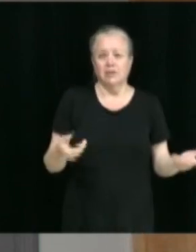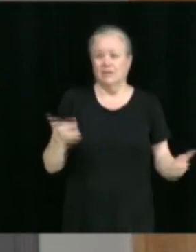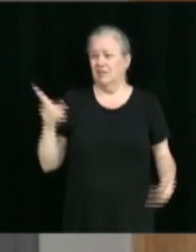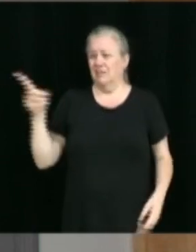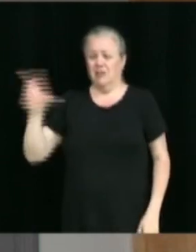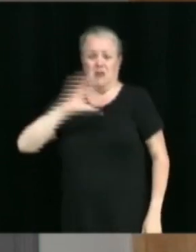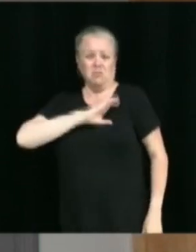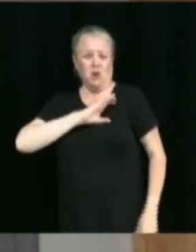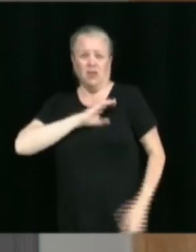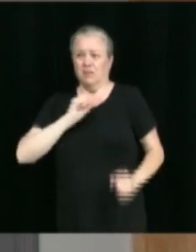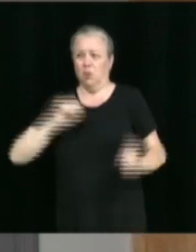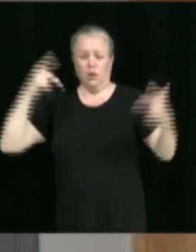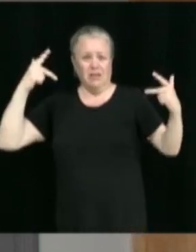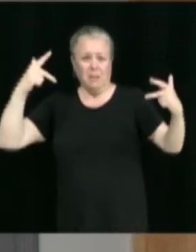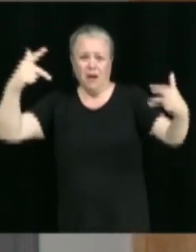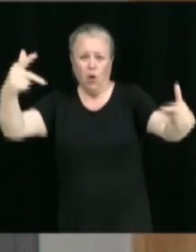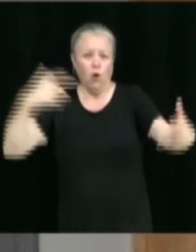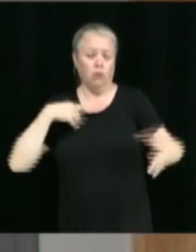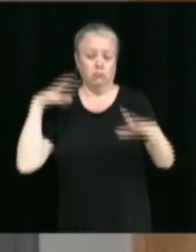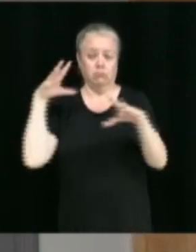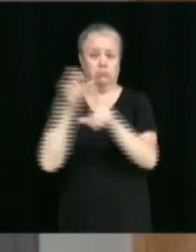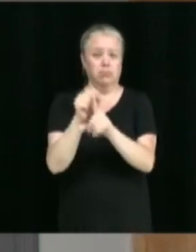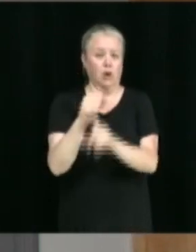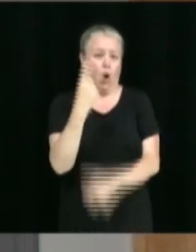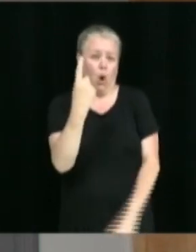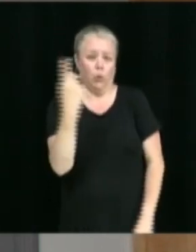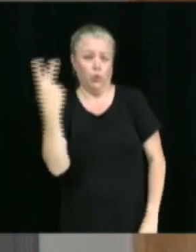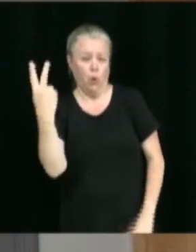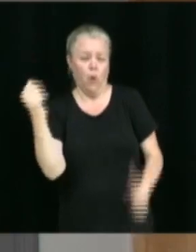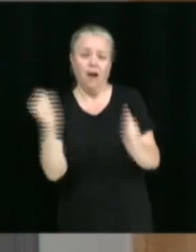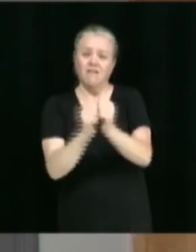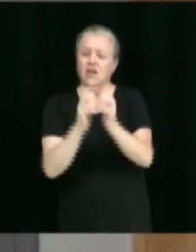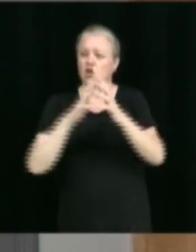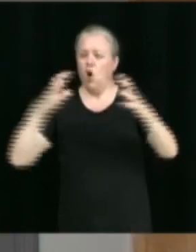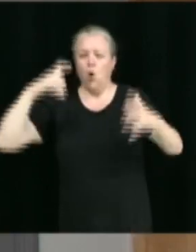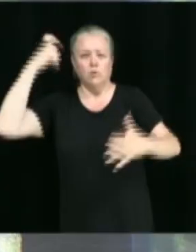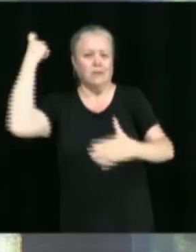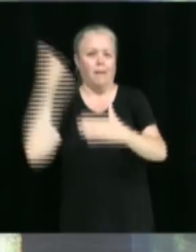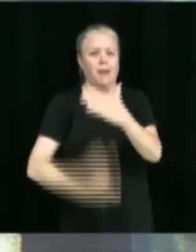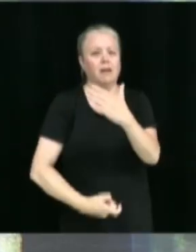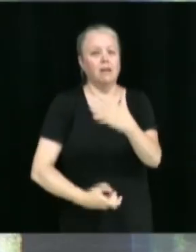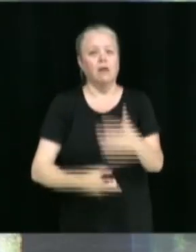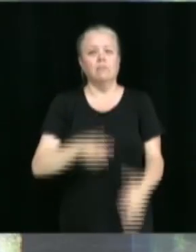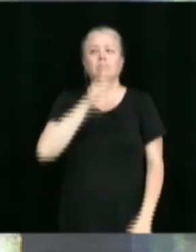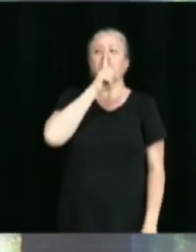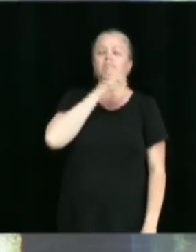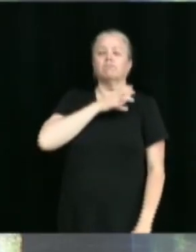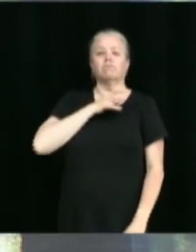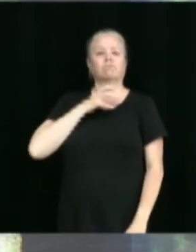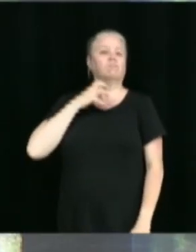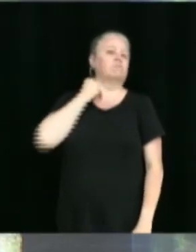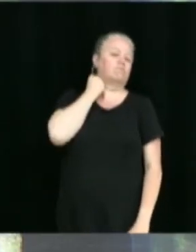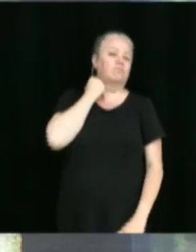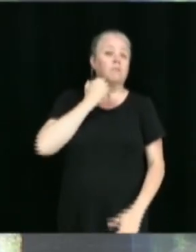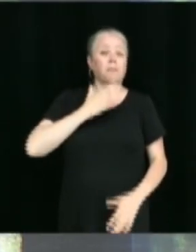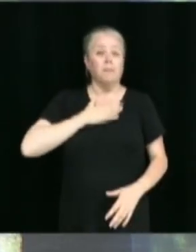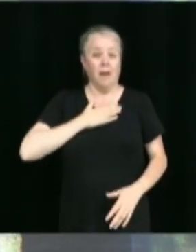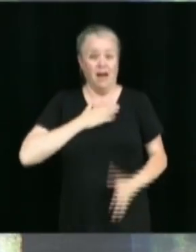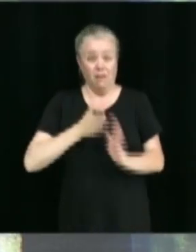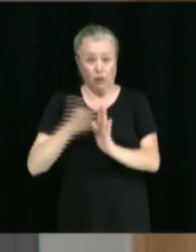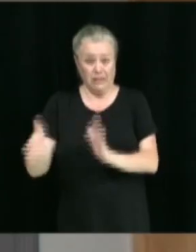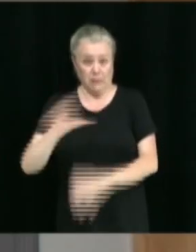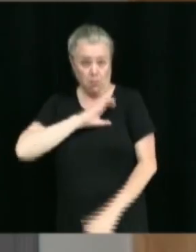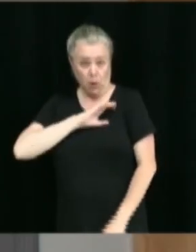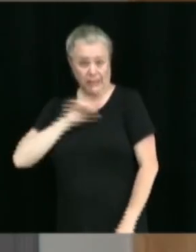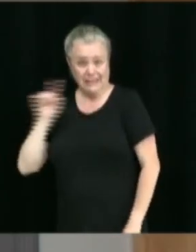caméras, n'importe quoi. Il s'agit d'en pogner un ou deux avec des amandes salées que… Non, tout à fait. Puis, vont… Même ma voisine qui est police, elle appelle